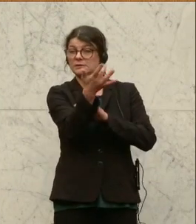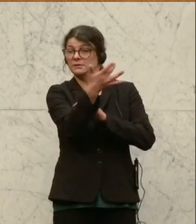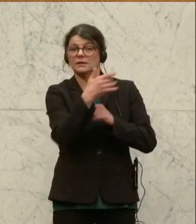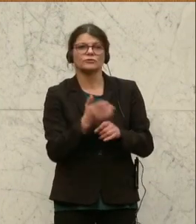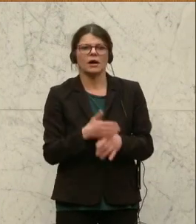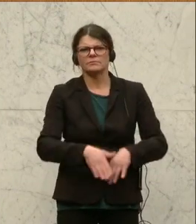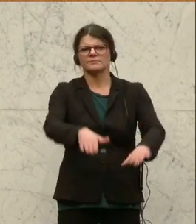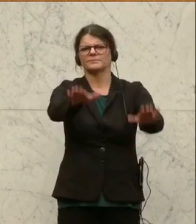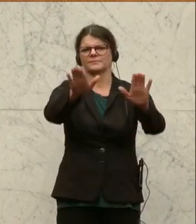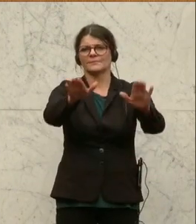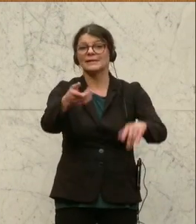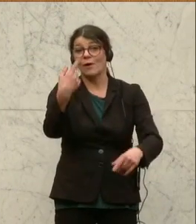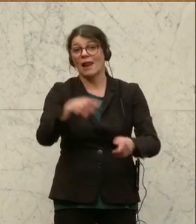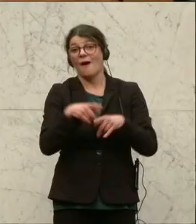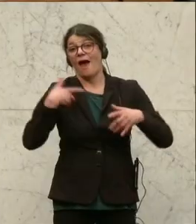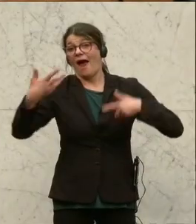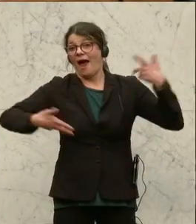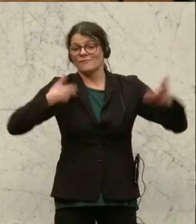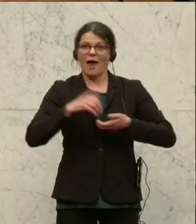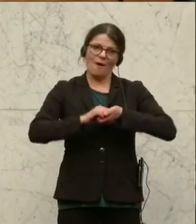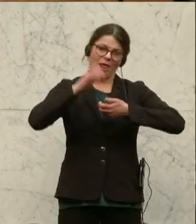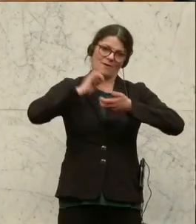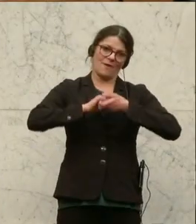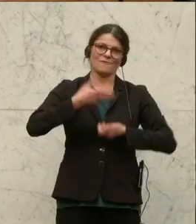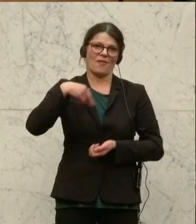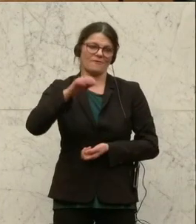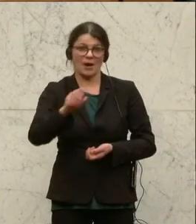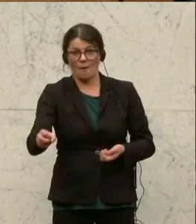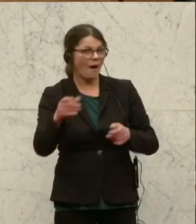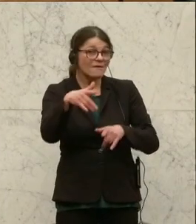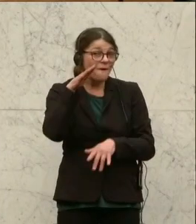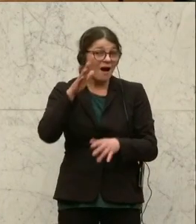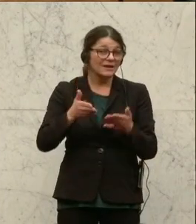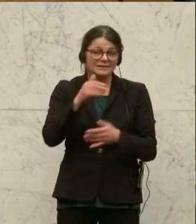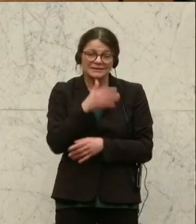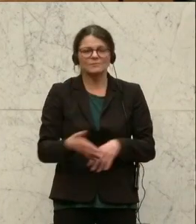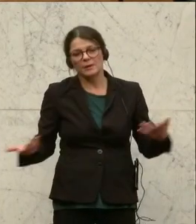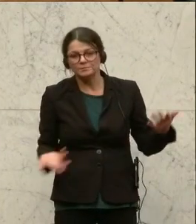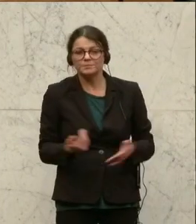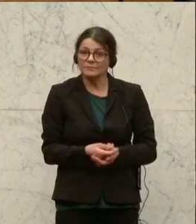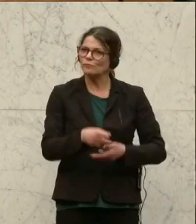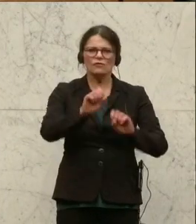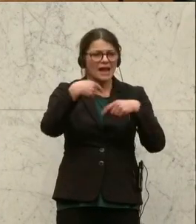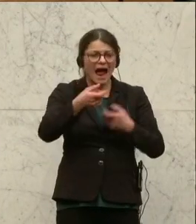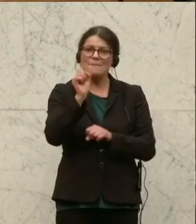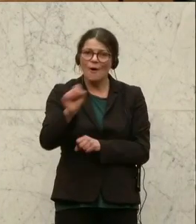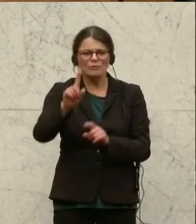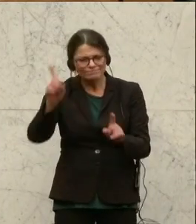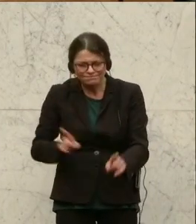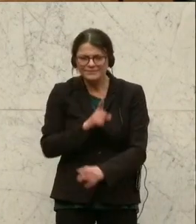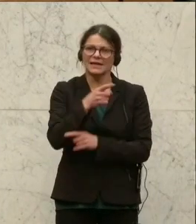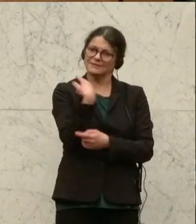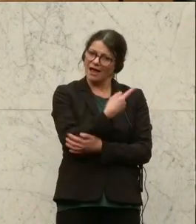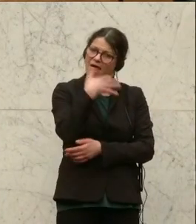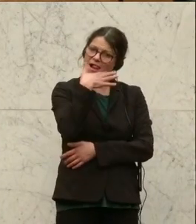jetzt kommt gleich die große Aufregung bei den Kolleginnen und Kollegen der Freiheitlichen, man hört es wahrscheinlich daraus nicht, aber sie haben eh dann nachher die Möglichkeit, sich herauszustellen und